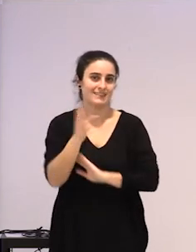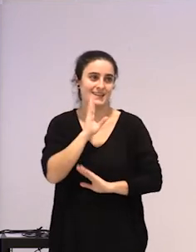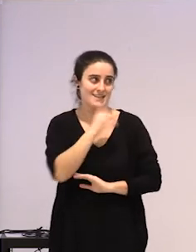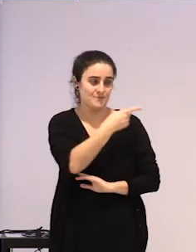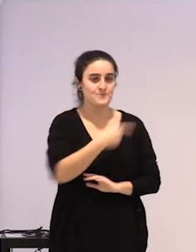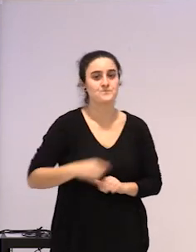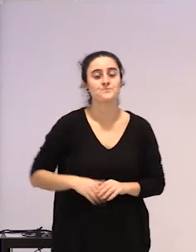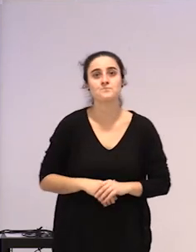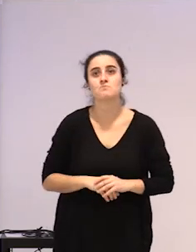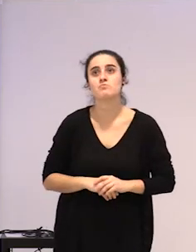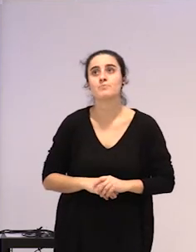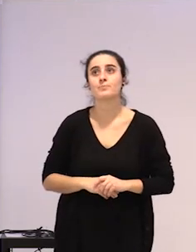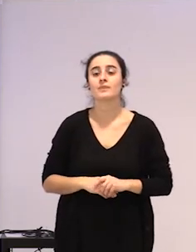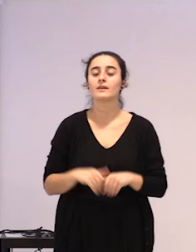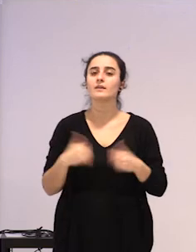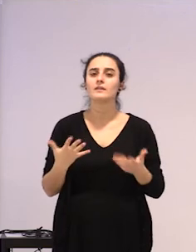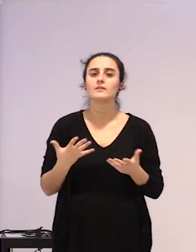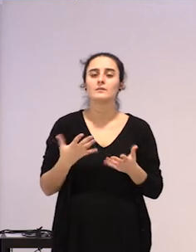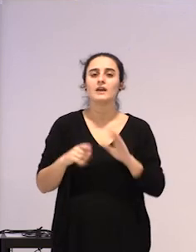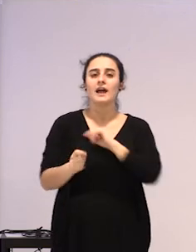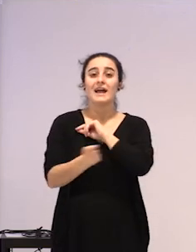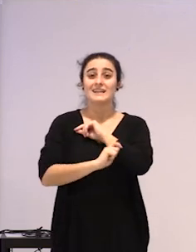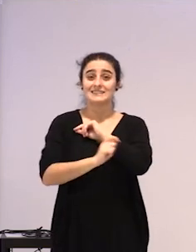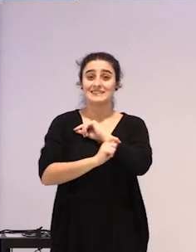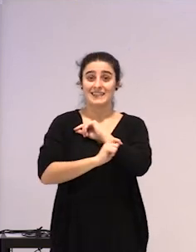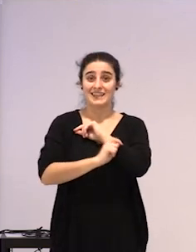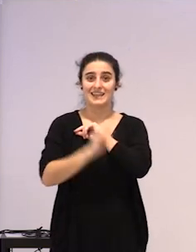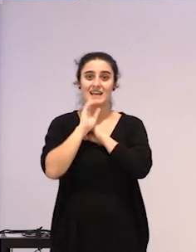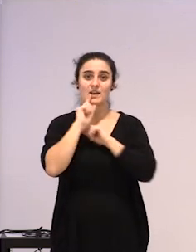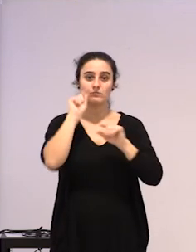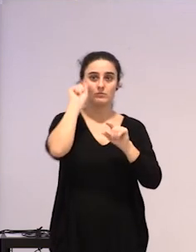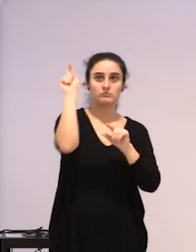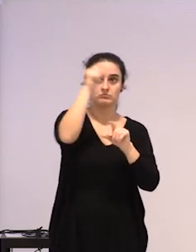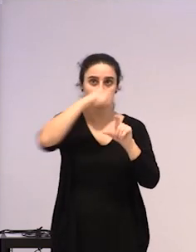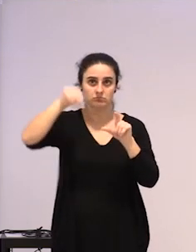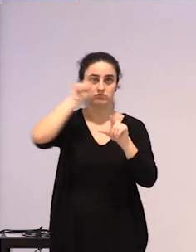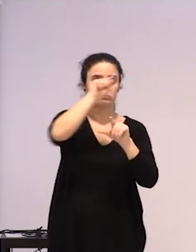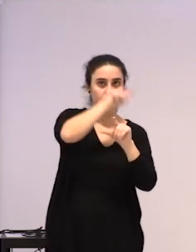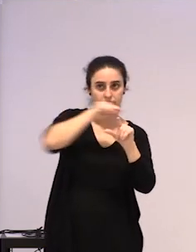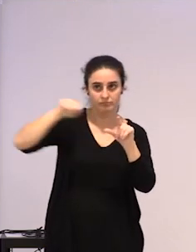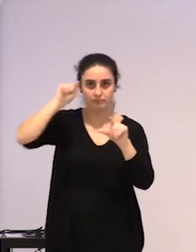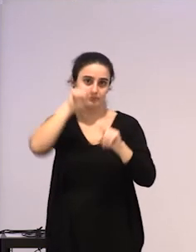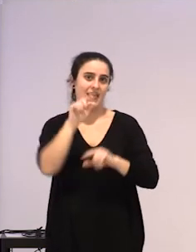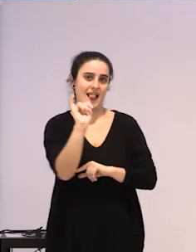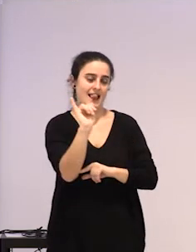Eta, estrategiak hor kokatu ditut, alde batetik,